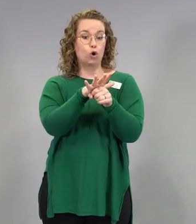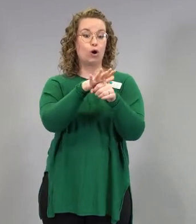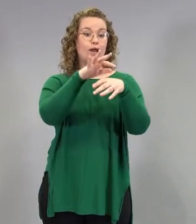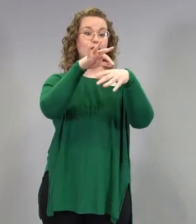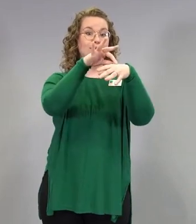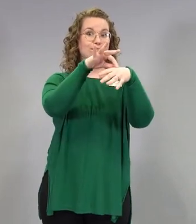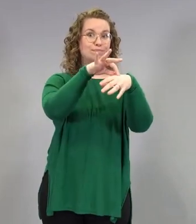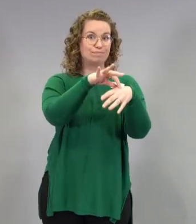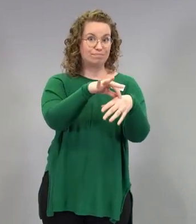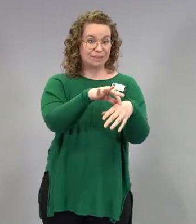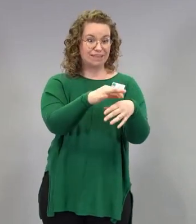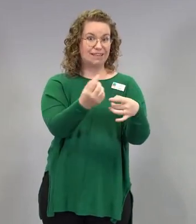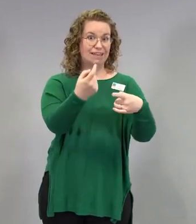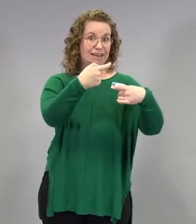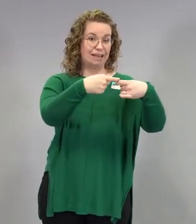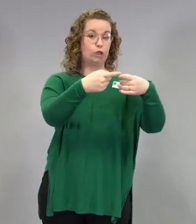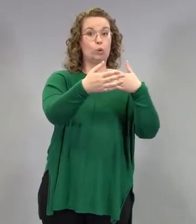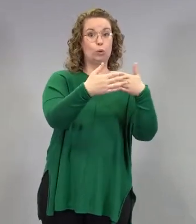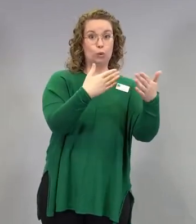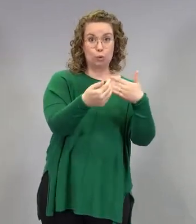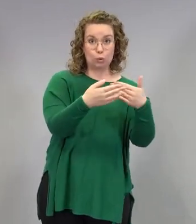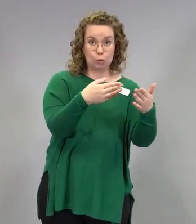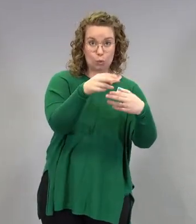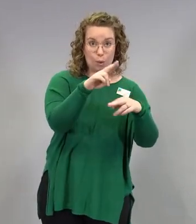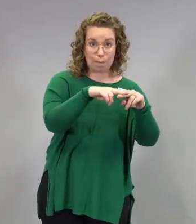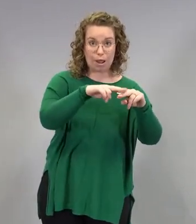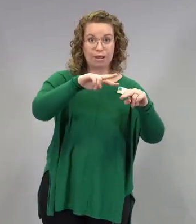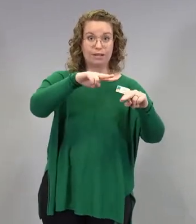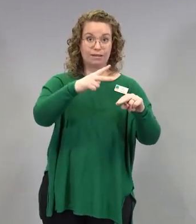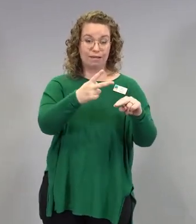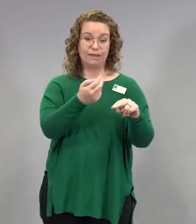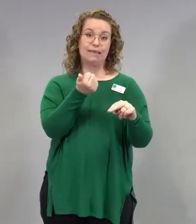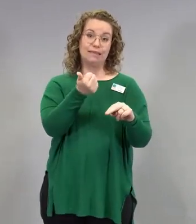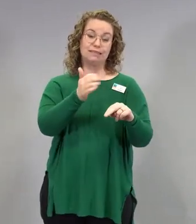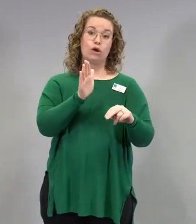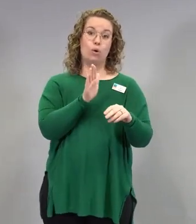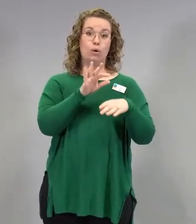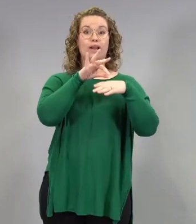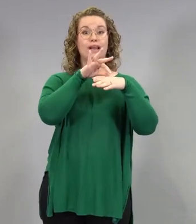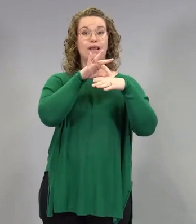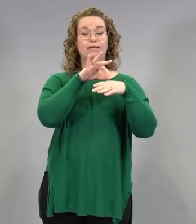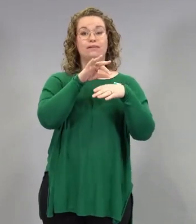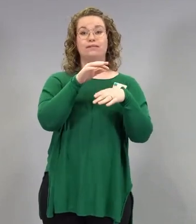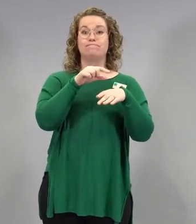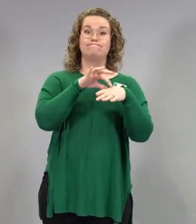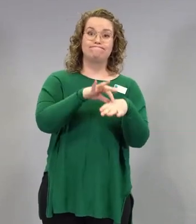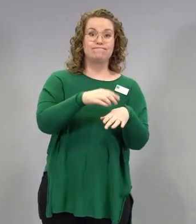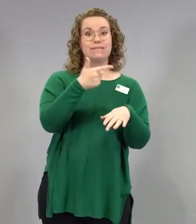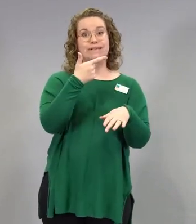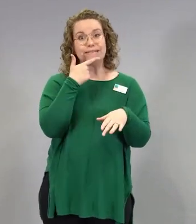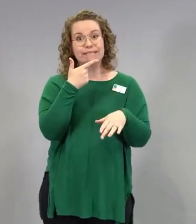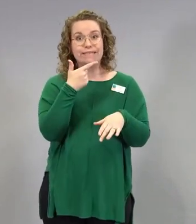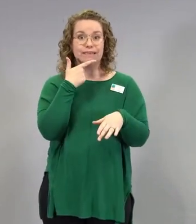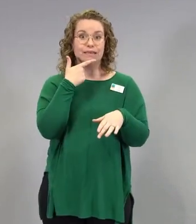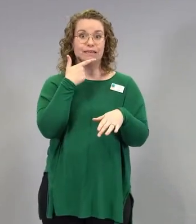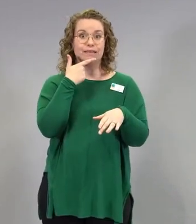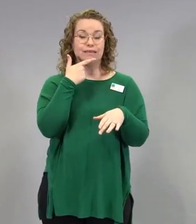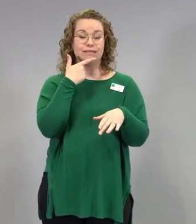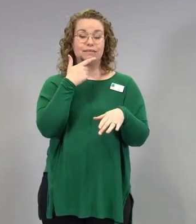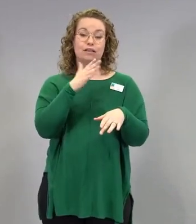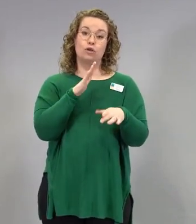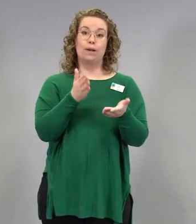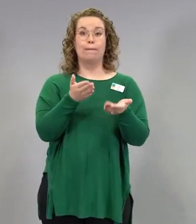tai jos hänellä itsellään on useita lääketieteellisiä riskejä, saada vakava koronatauti, niin